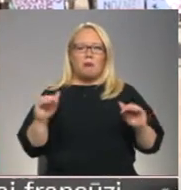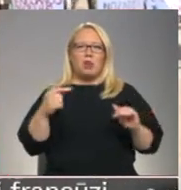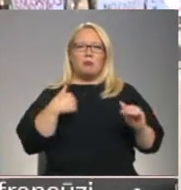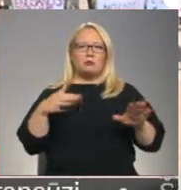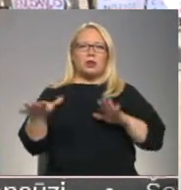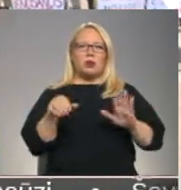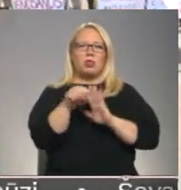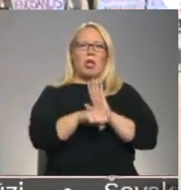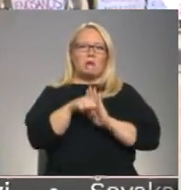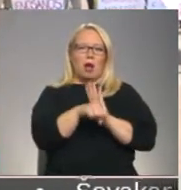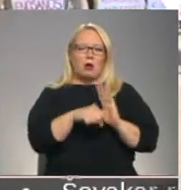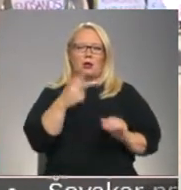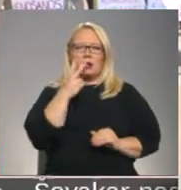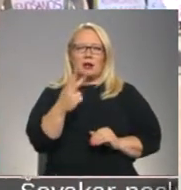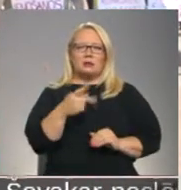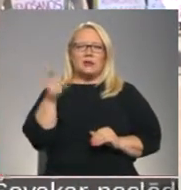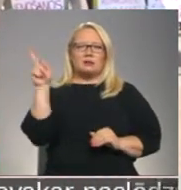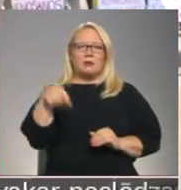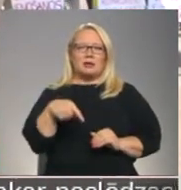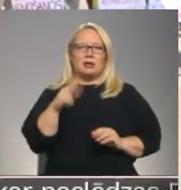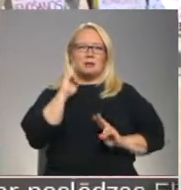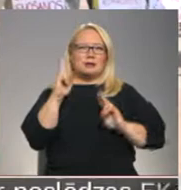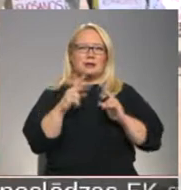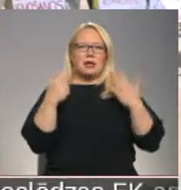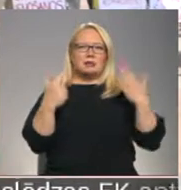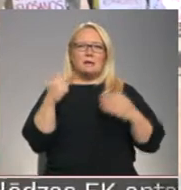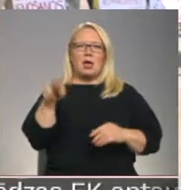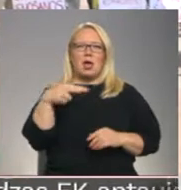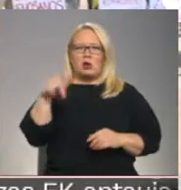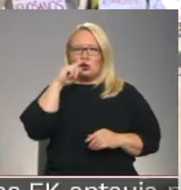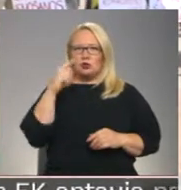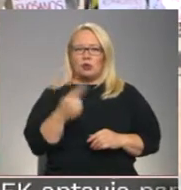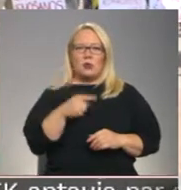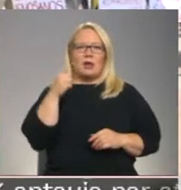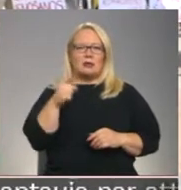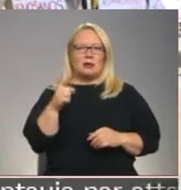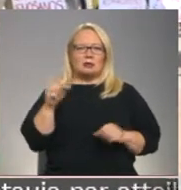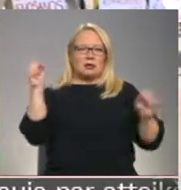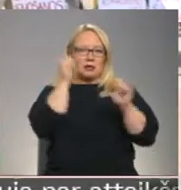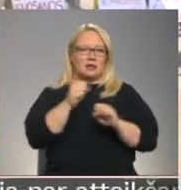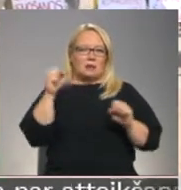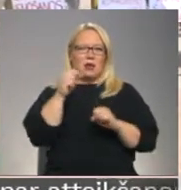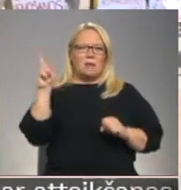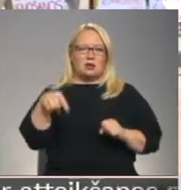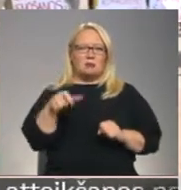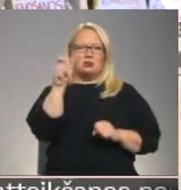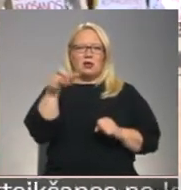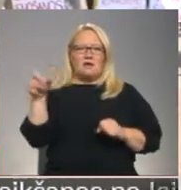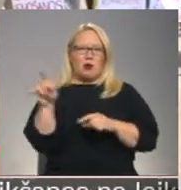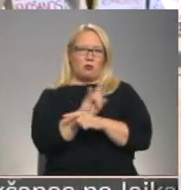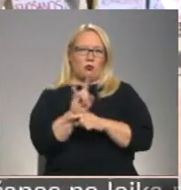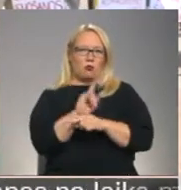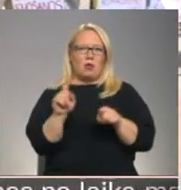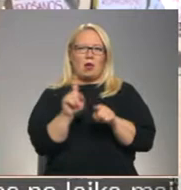uz demogoģiju. Kā jūs redzat, šīs prasības izskanēs 7 eiro stundā, kas ir nesamērīga prasība un cilvēku smuļķo. Tāpat tās